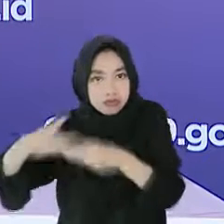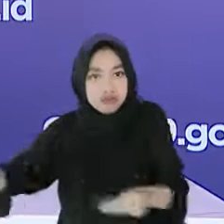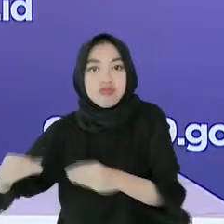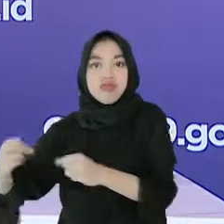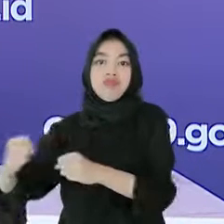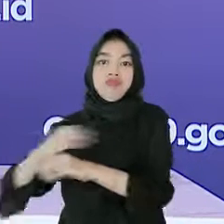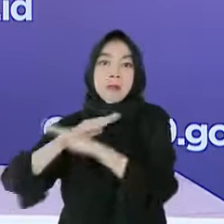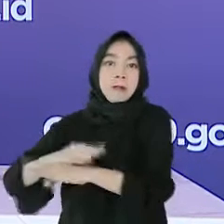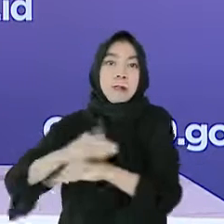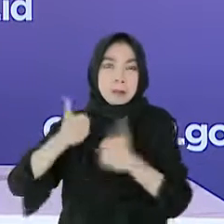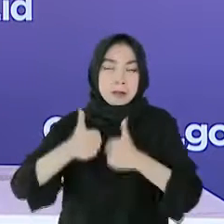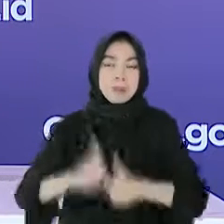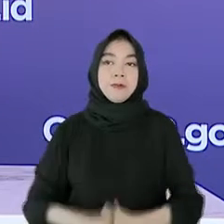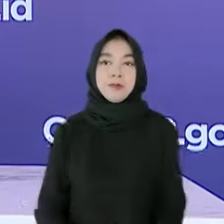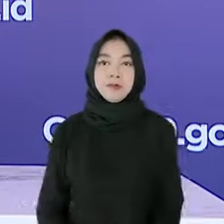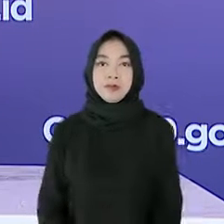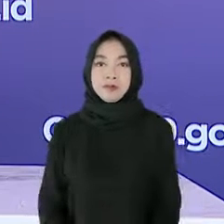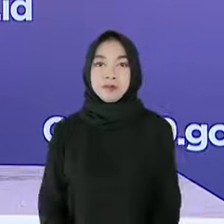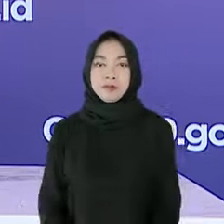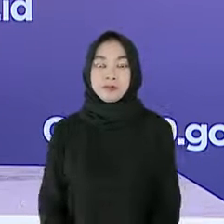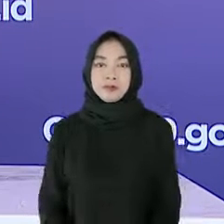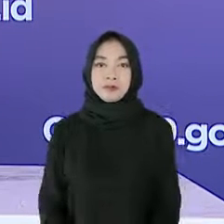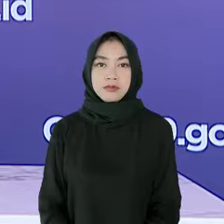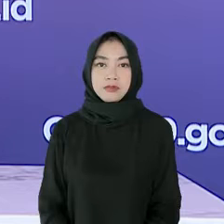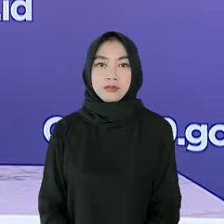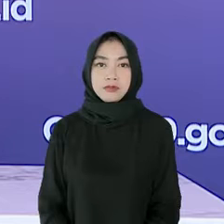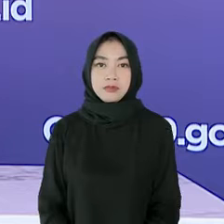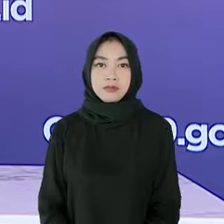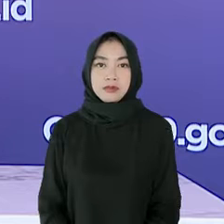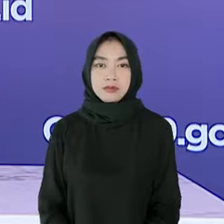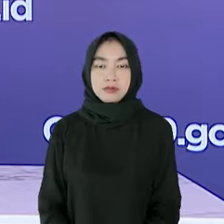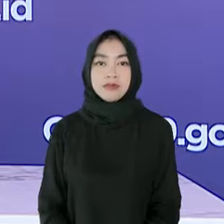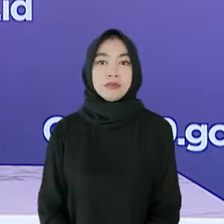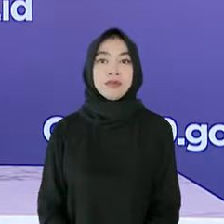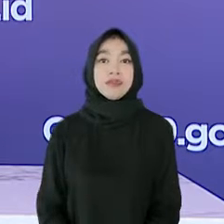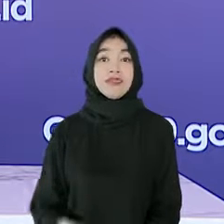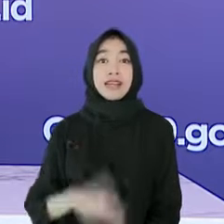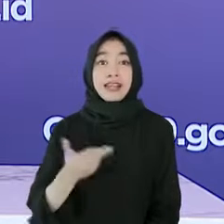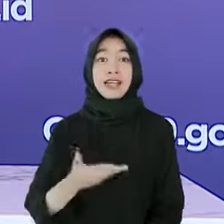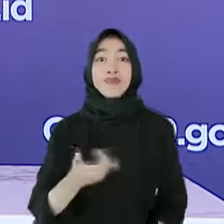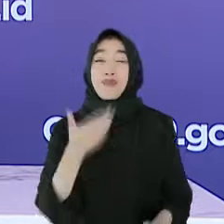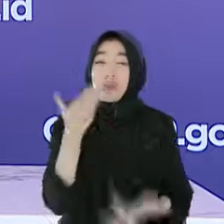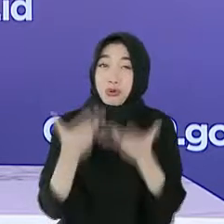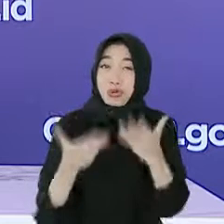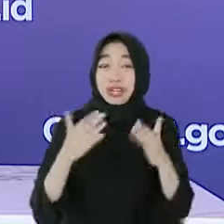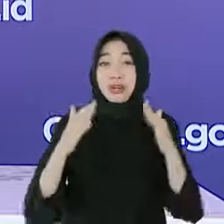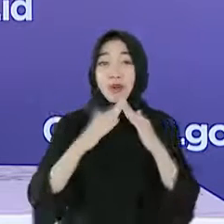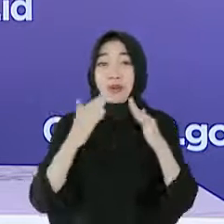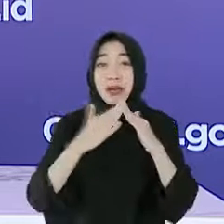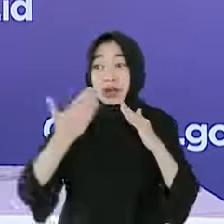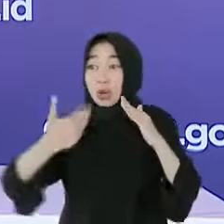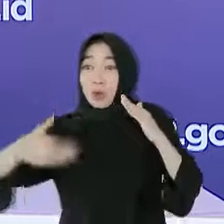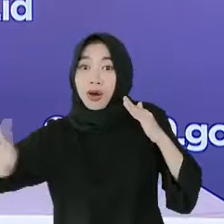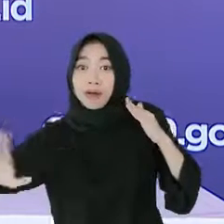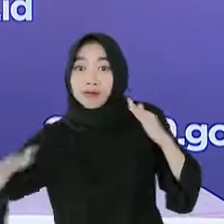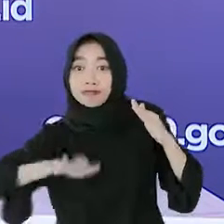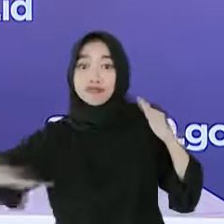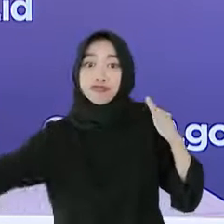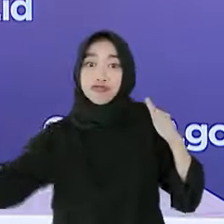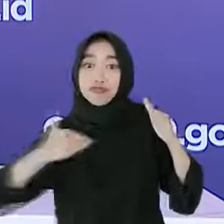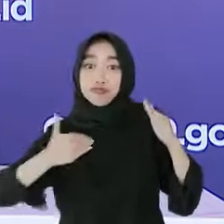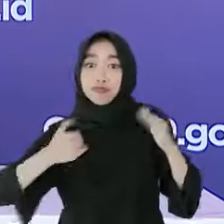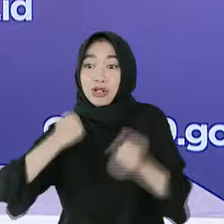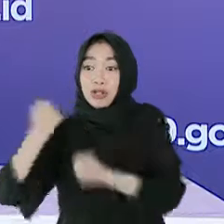dapat dicegah. Selain itu, perhatikan juga peluang penularan di rumah, perjalanan, maupun saat